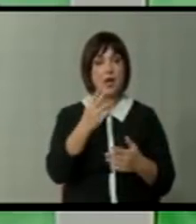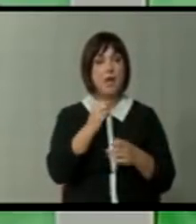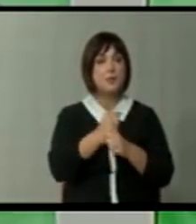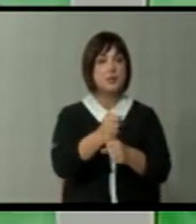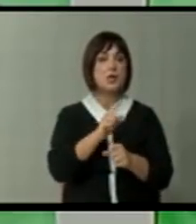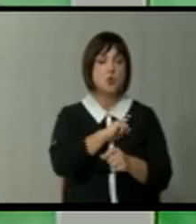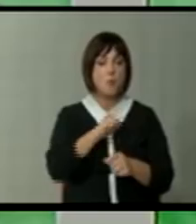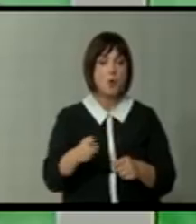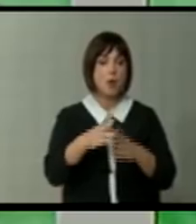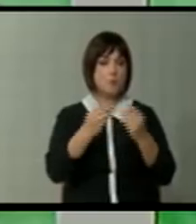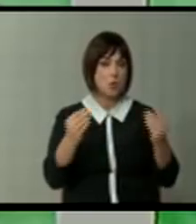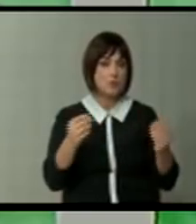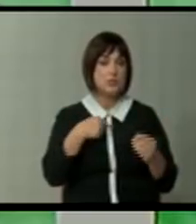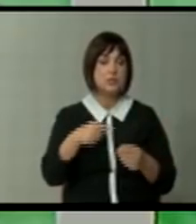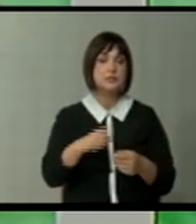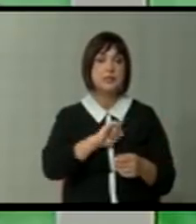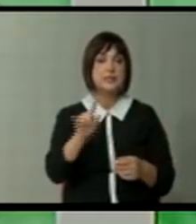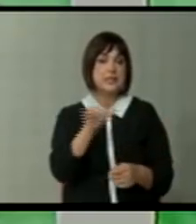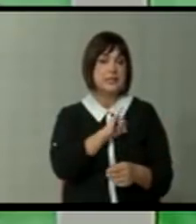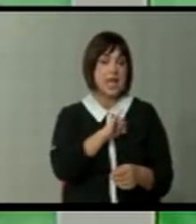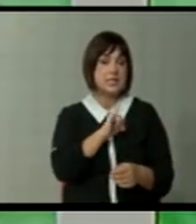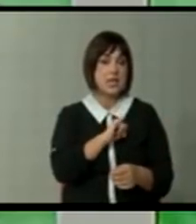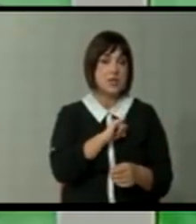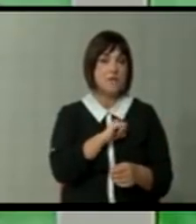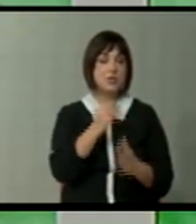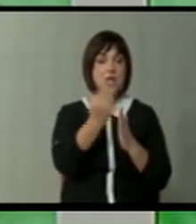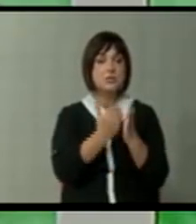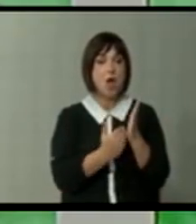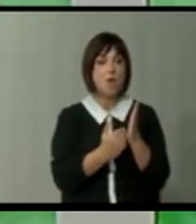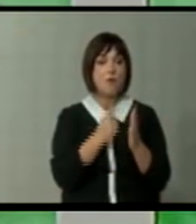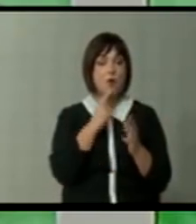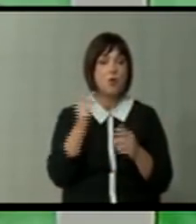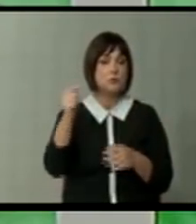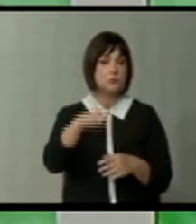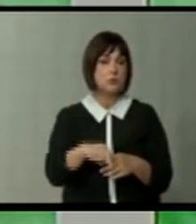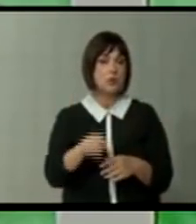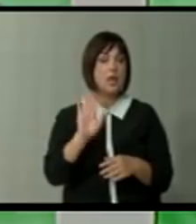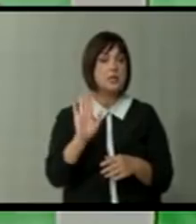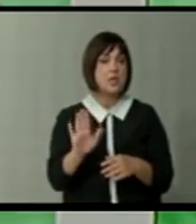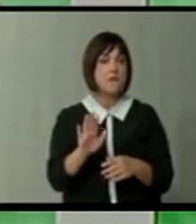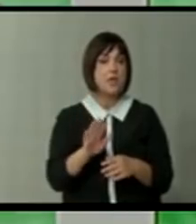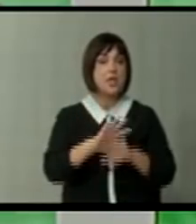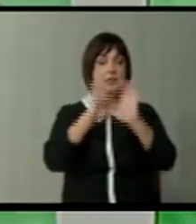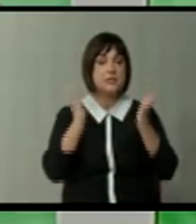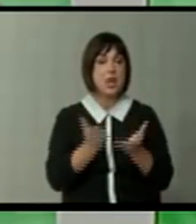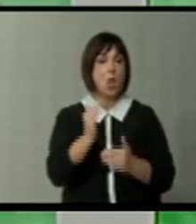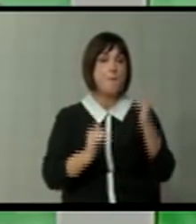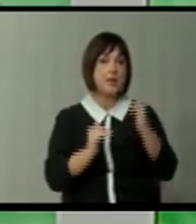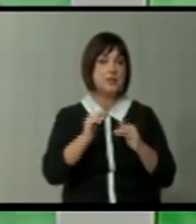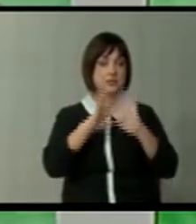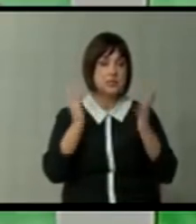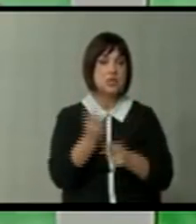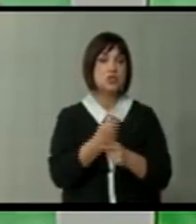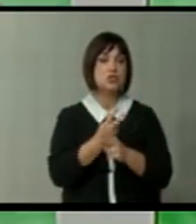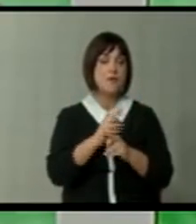абсолютно мнозинство, тие се тотално незаинтересирани за законите кои што пристигнуваат Кајниф и целиот механизм и целиот